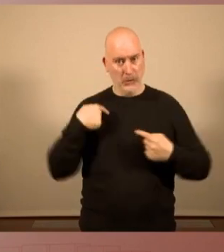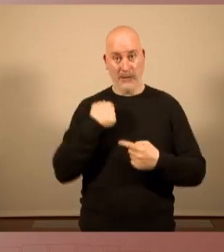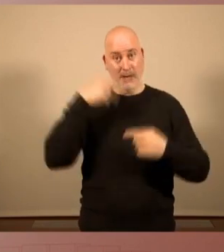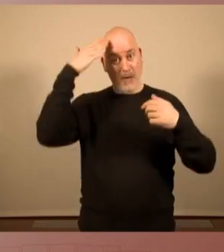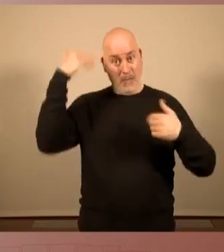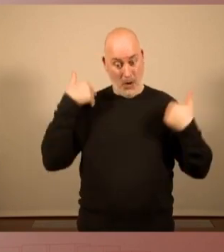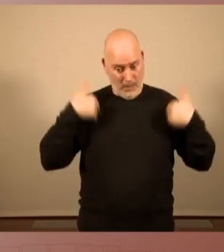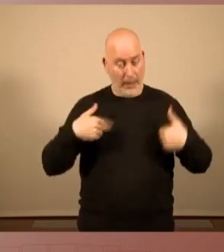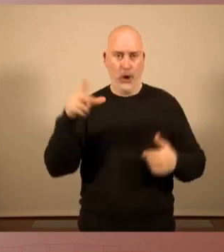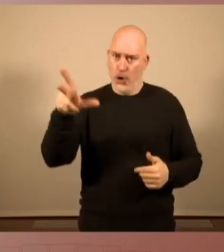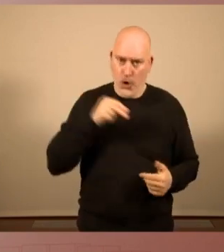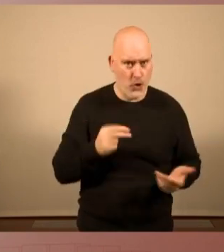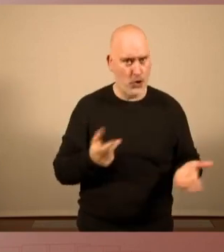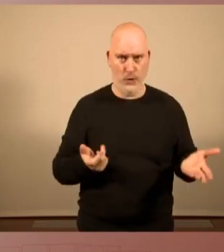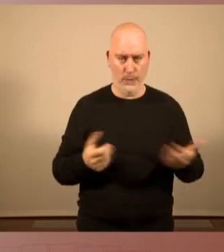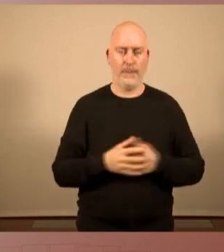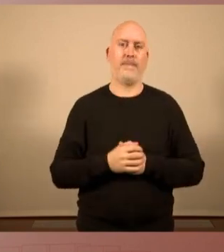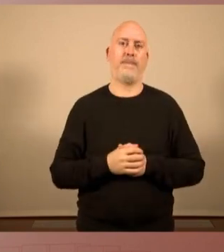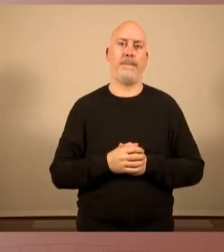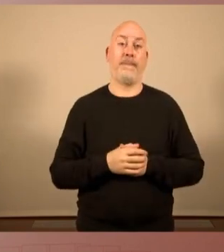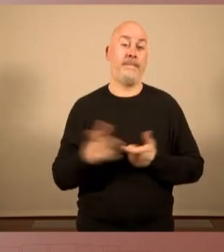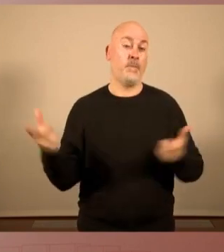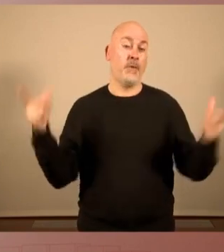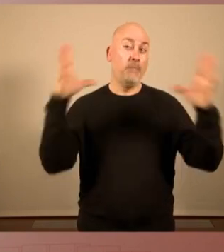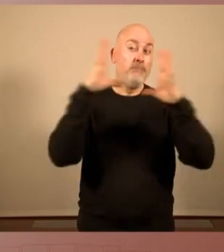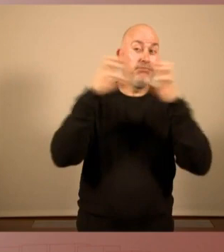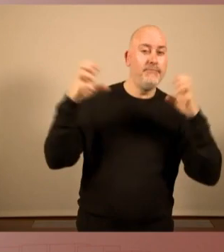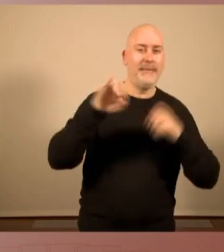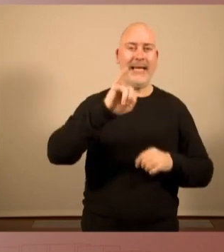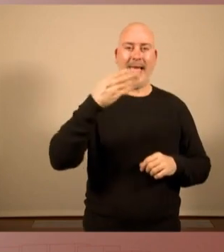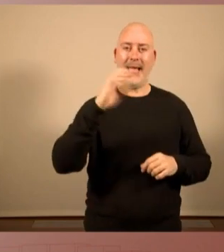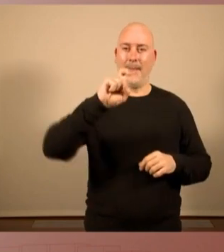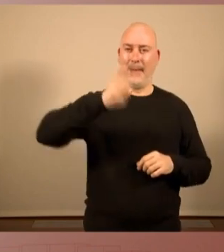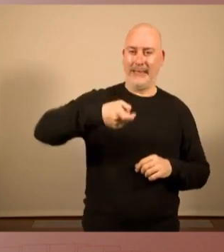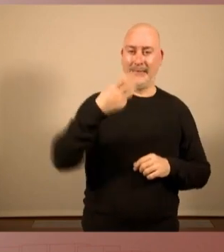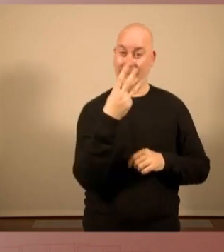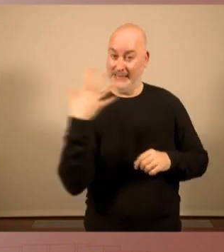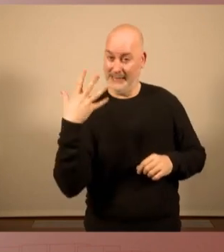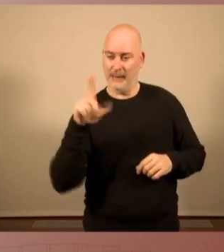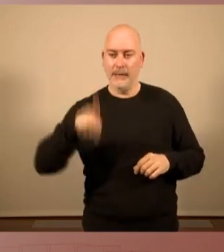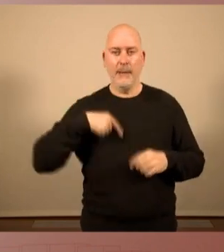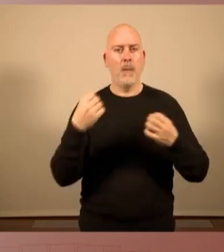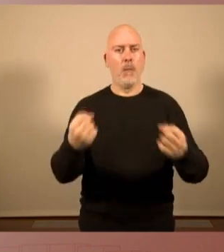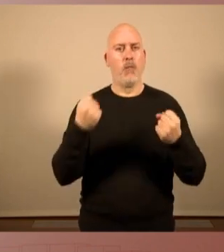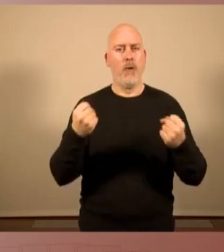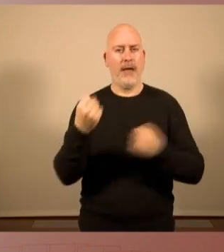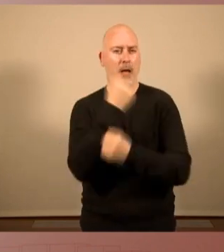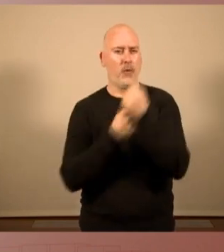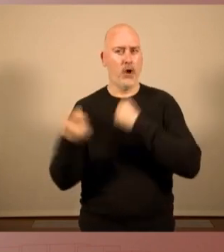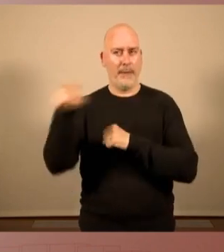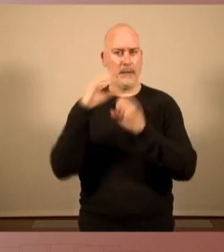Però és que la complicitat amb l'IBEX 35 i amb els poders econòmics, aquesta